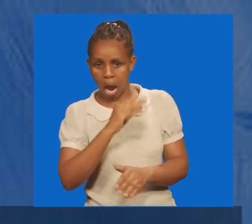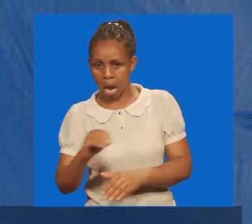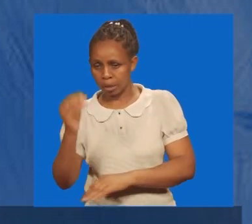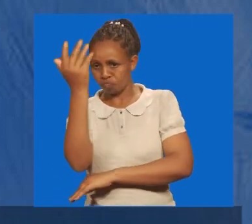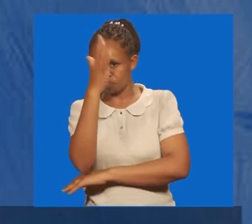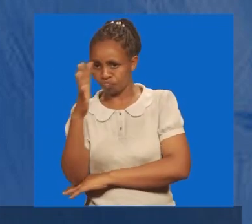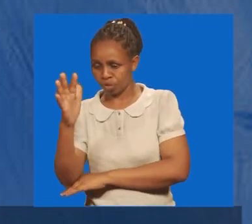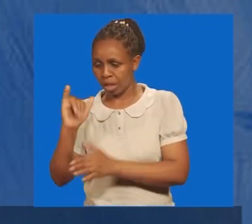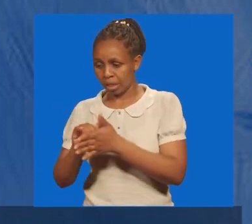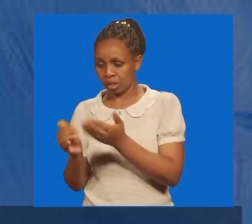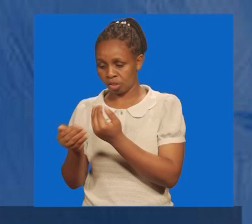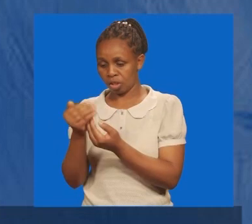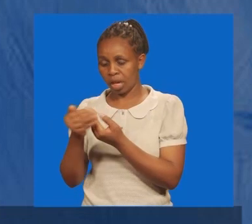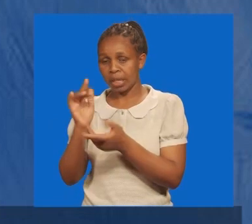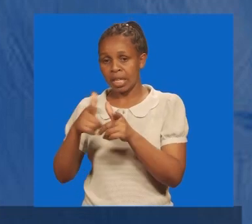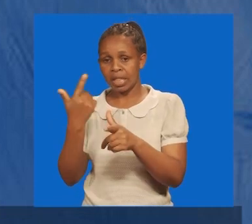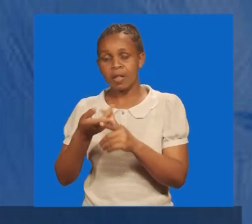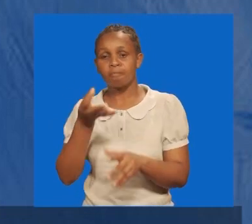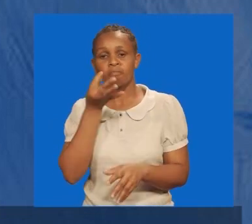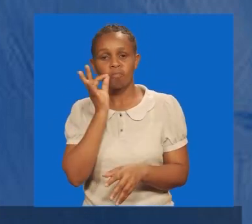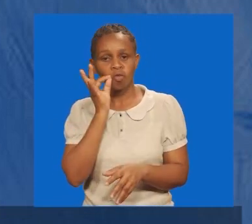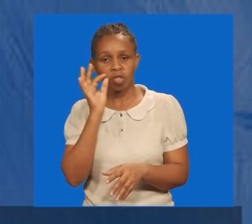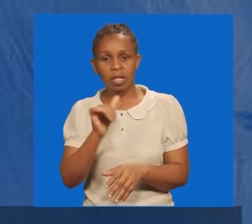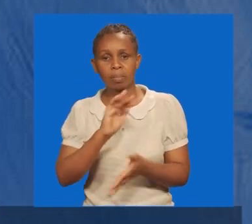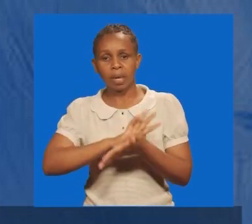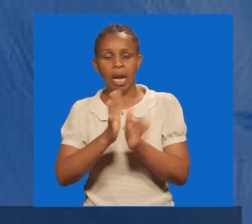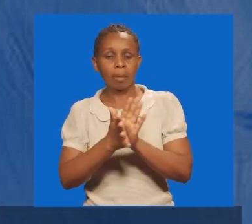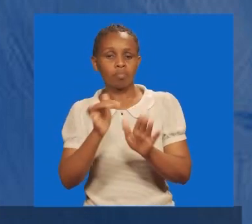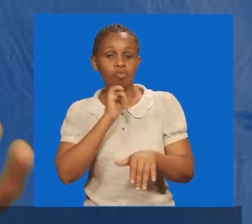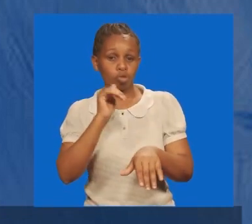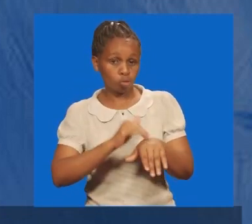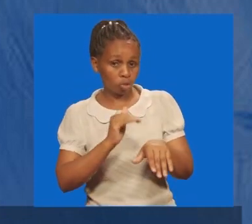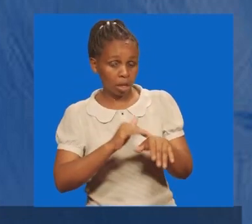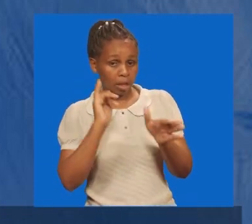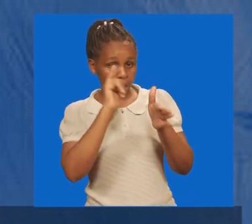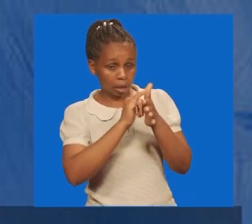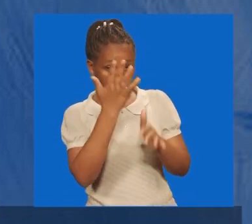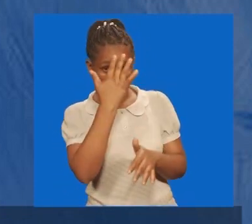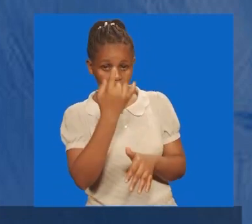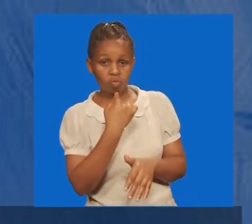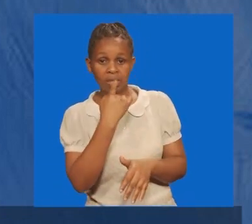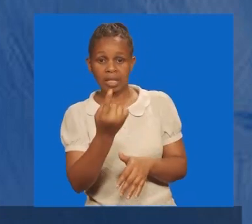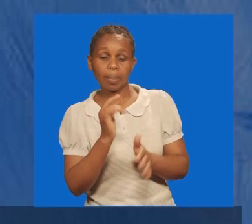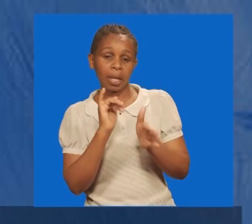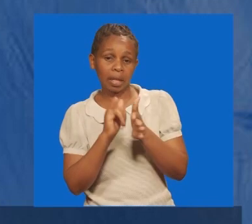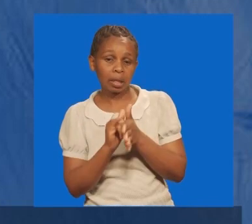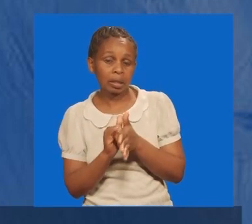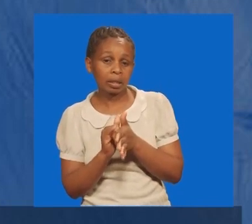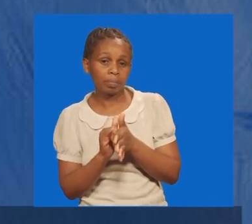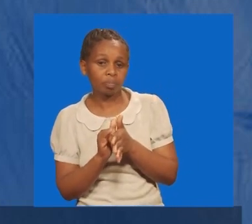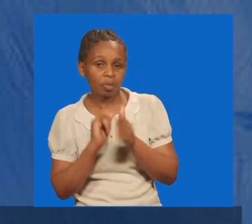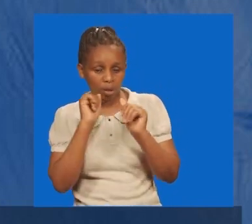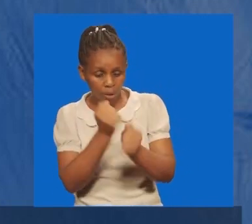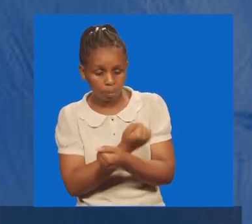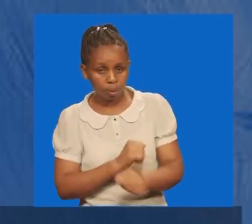anayo tunza, basi mazao, yatakua siyo mazuri. Na ndiyo, maana tunasema ya kwamba, we